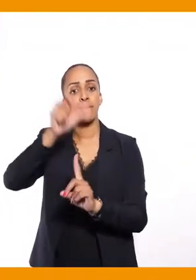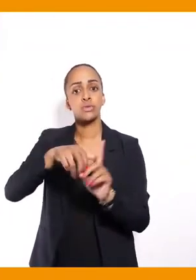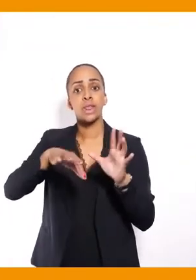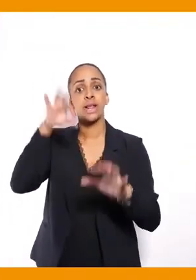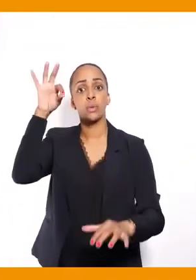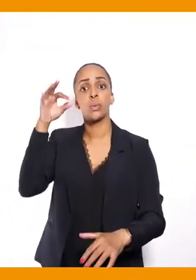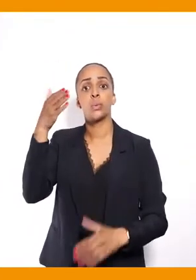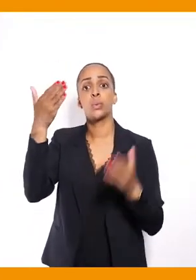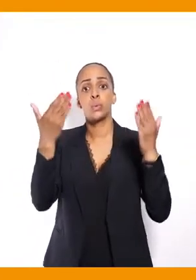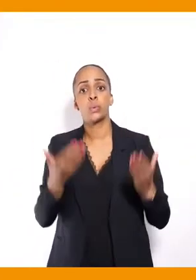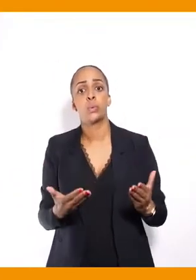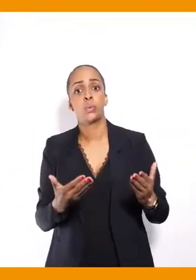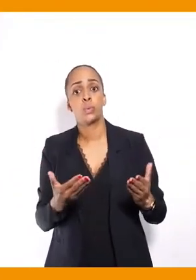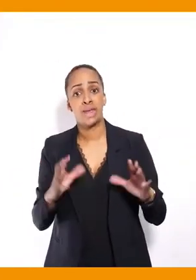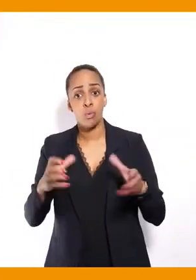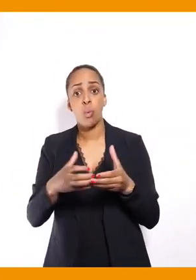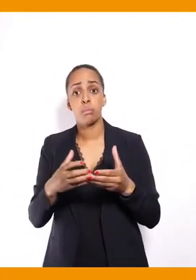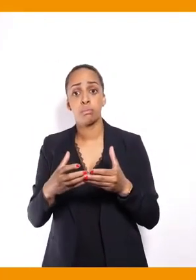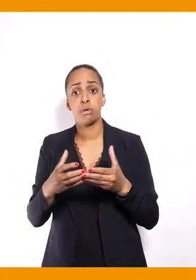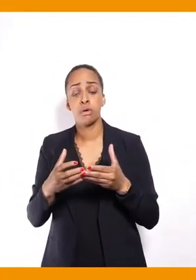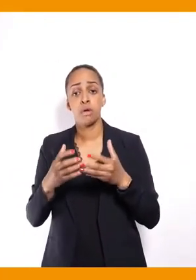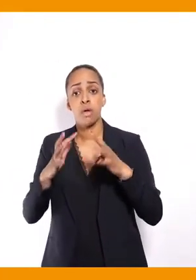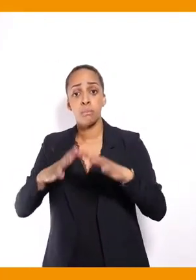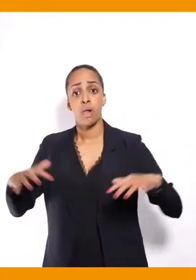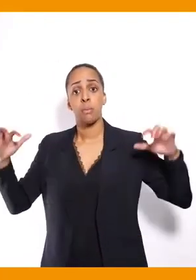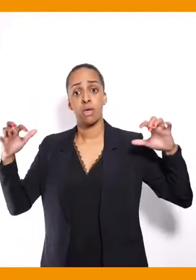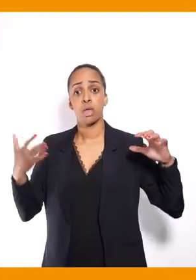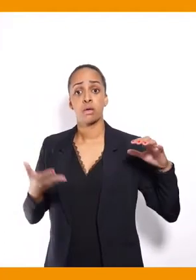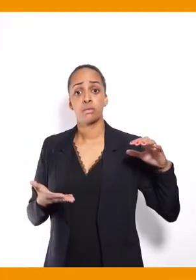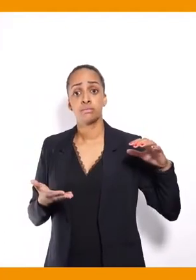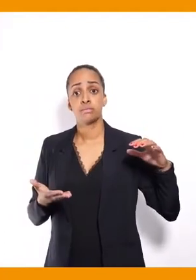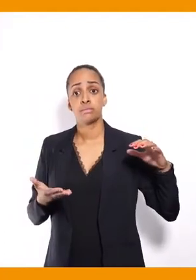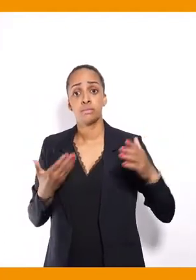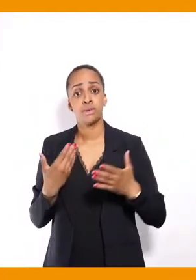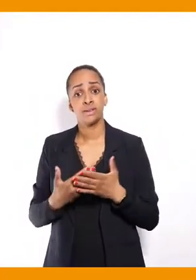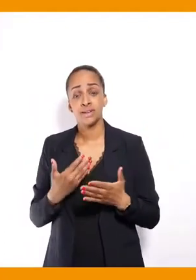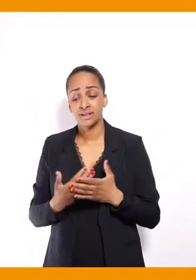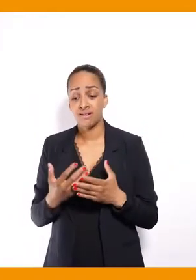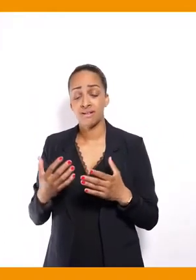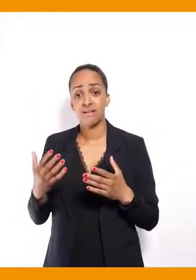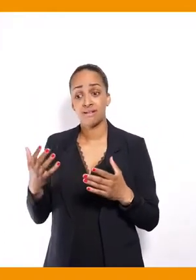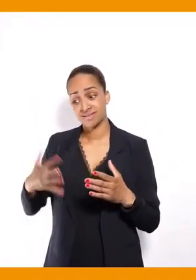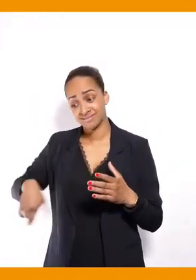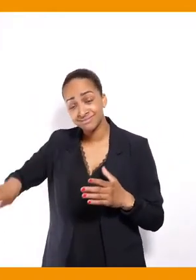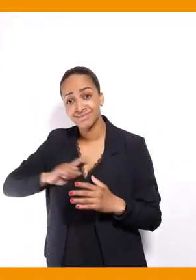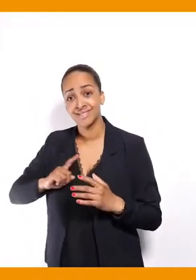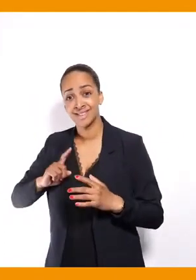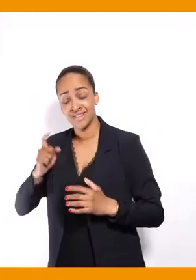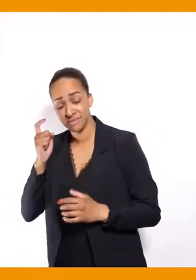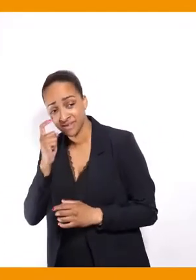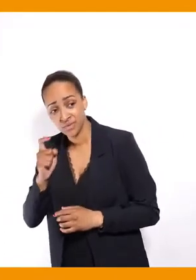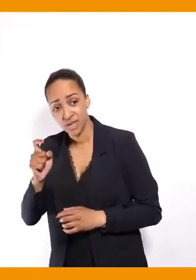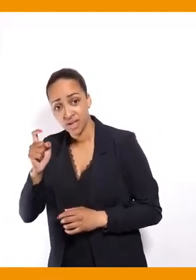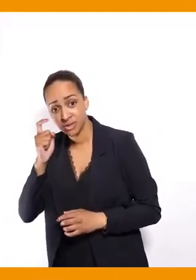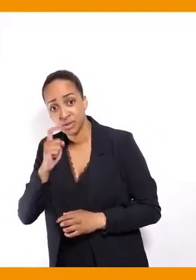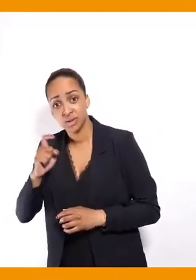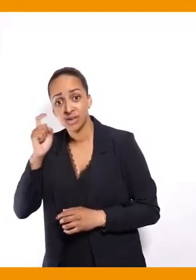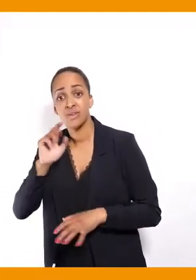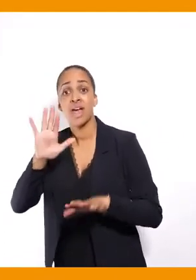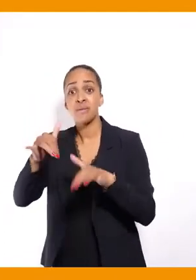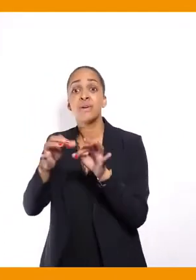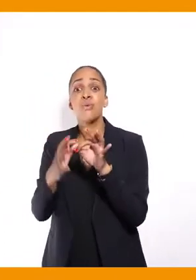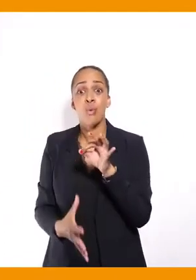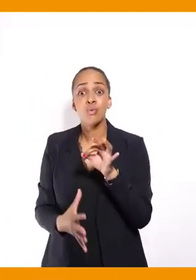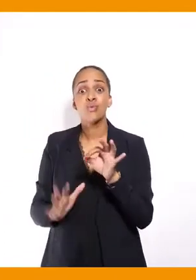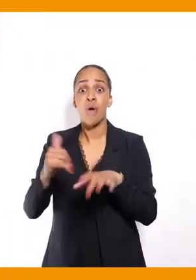groupes parlementaires. C'est vraiment tout l'enjeu des conclusions de l'Observatoire qu'il faudra partager avec d